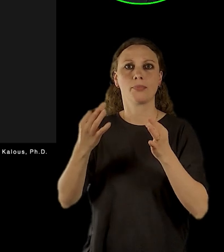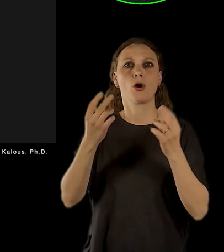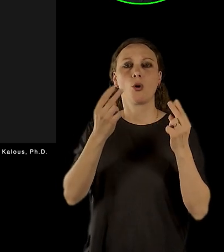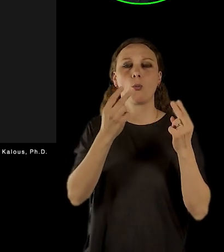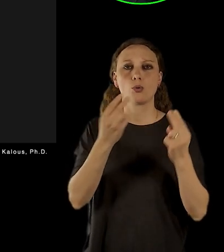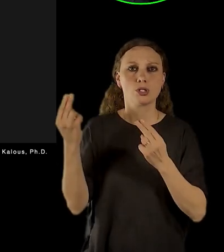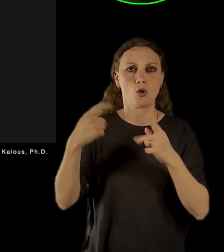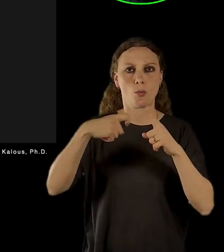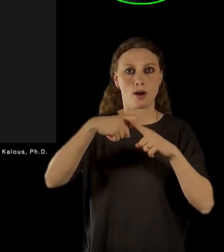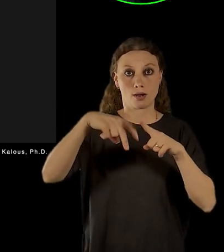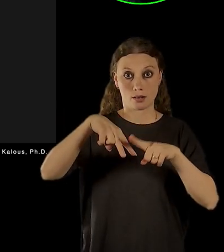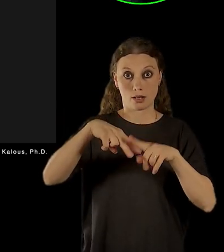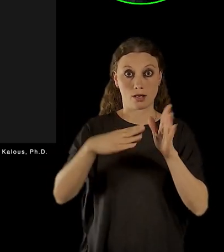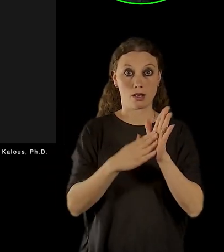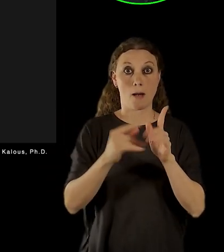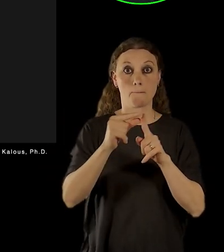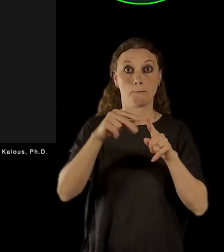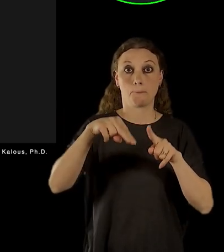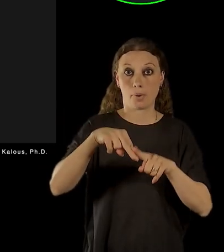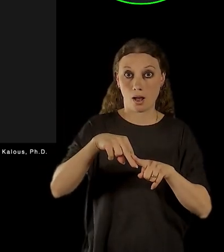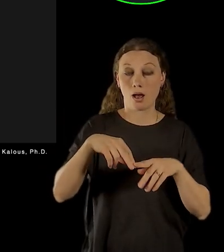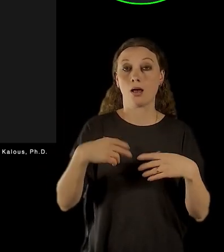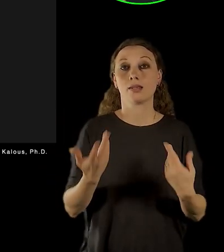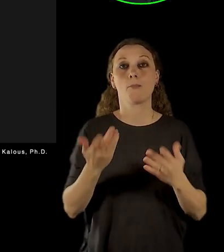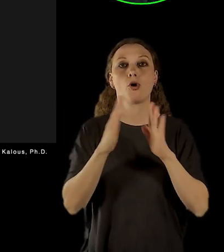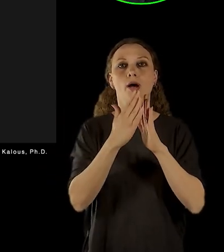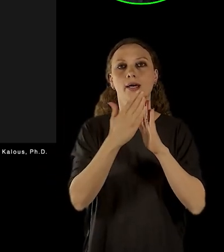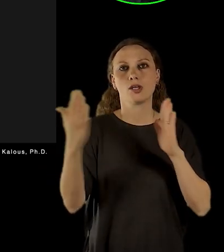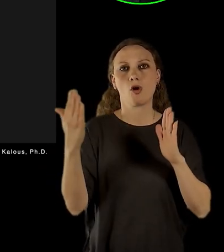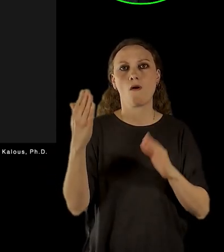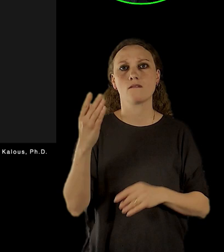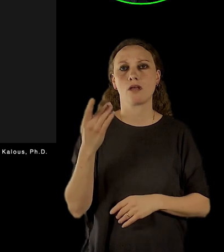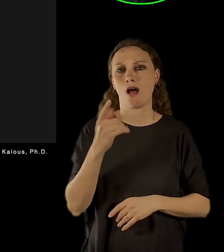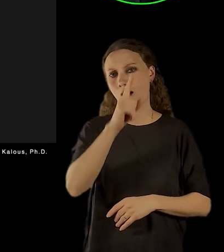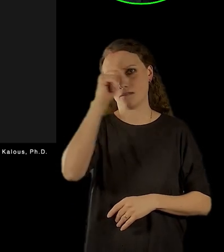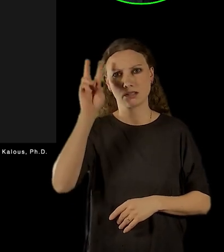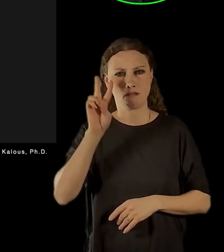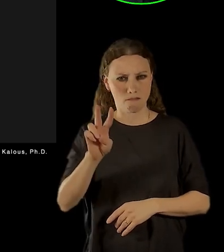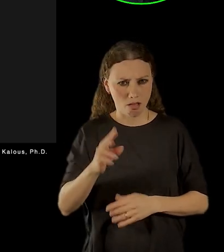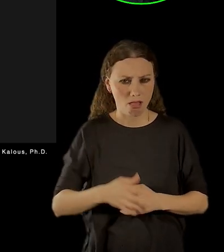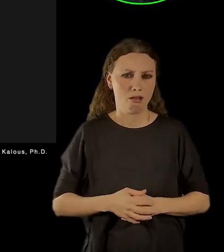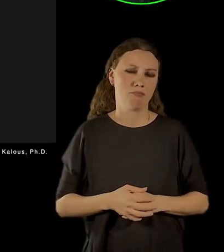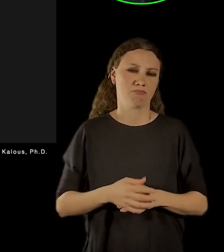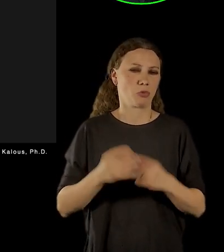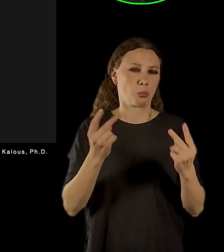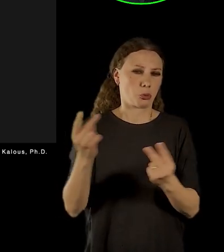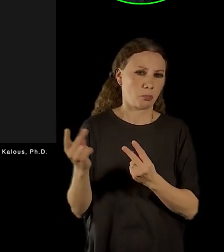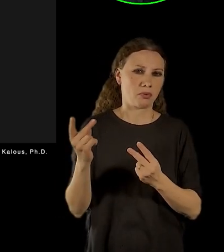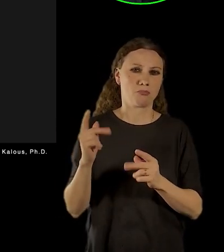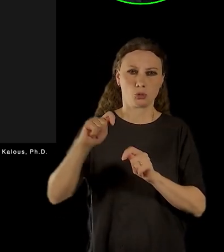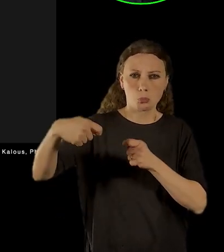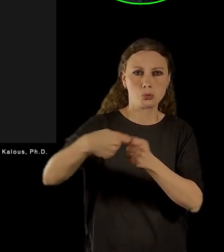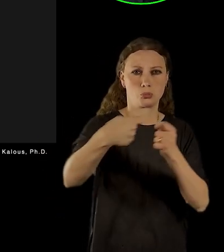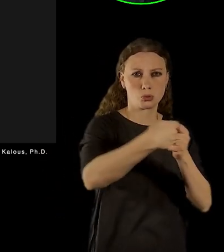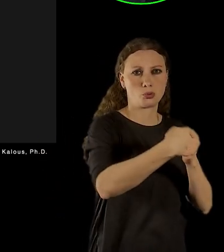nebo knihovna Librik Prohibitý nebo knihovna Václava Havla při nejrůznějších činnostech a těch ambicích, které